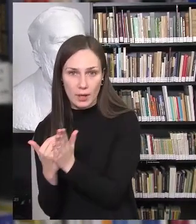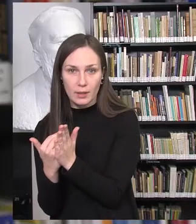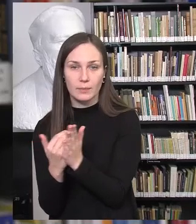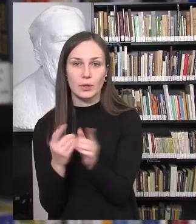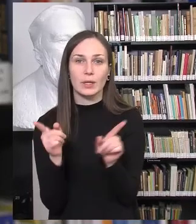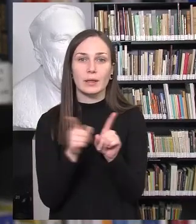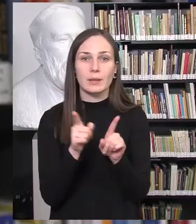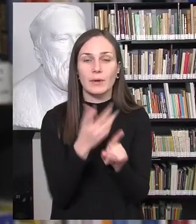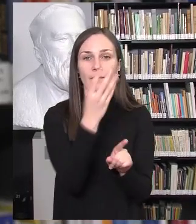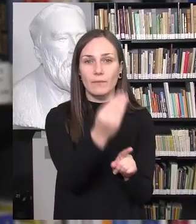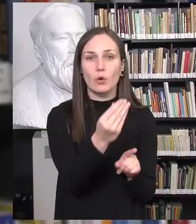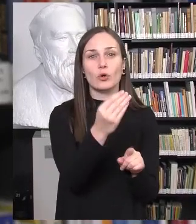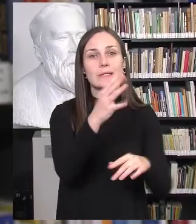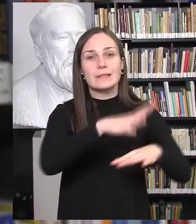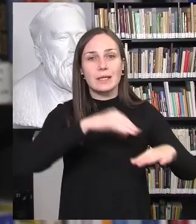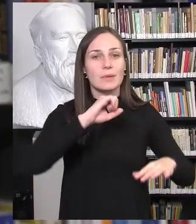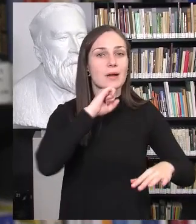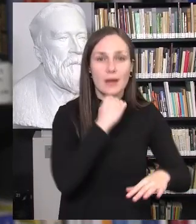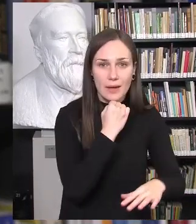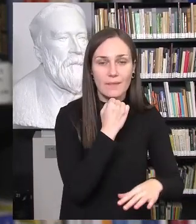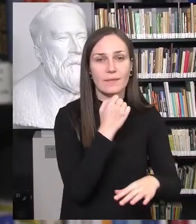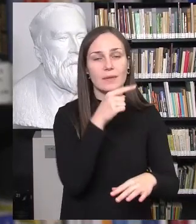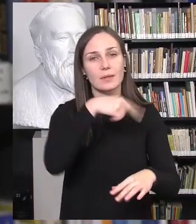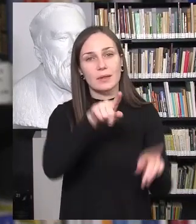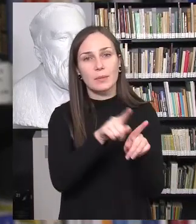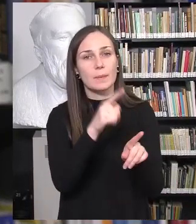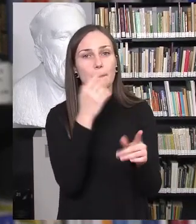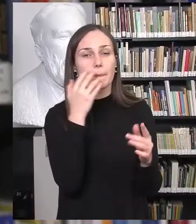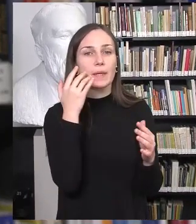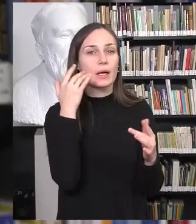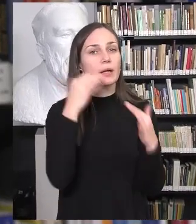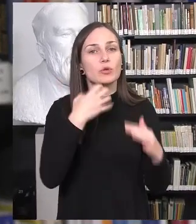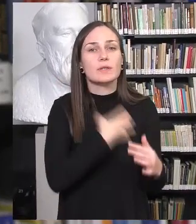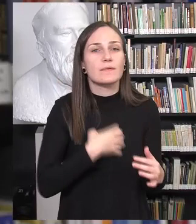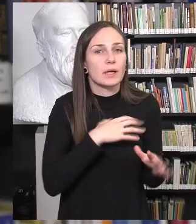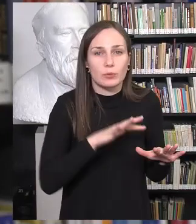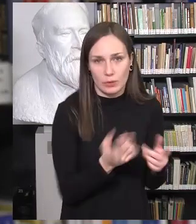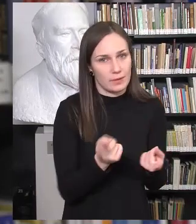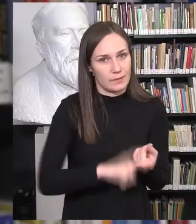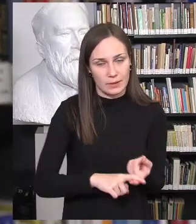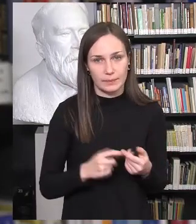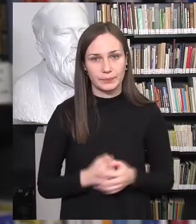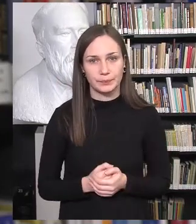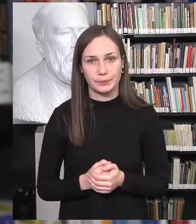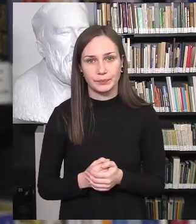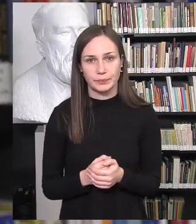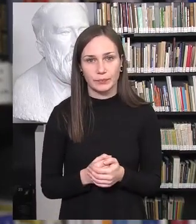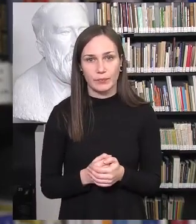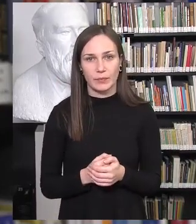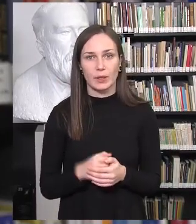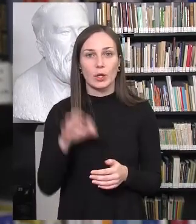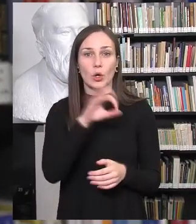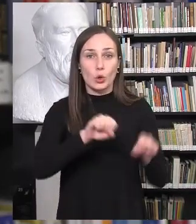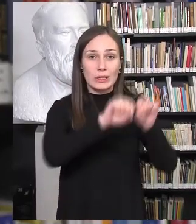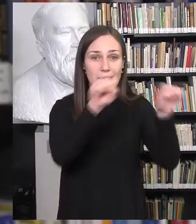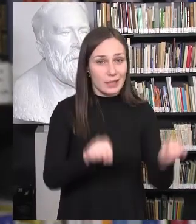veikimo Seime, tai, ką jie mano esant svarbiausiai, ir kad jis nebūtina, galbūt,